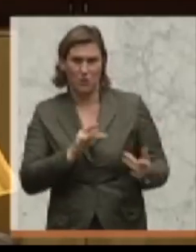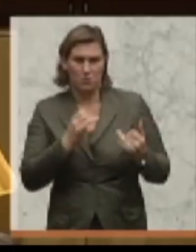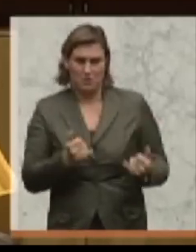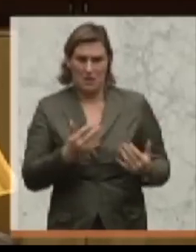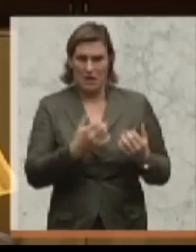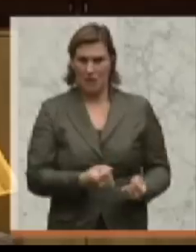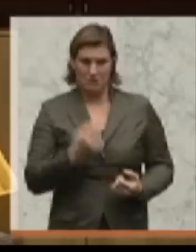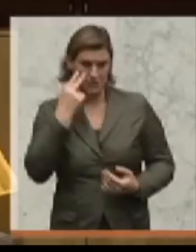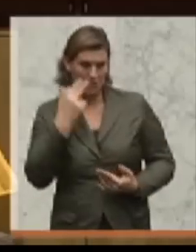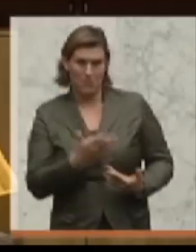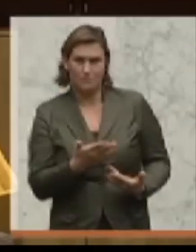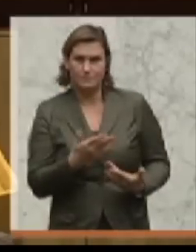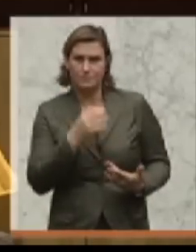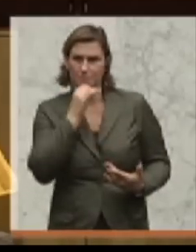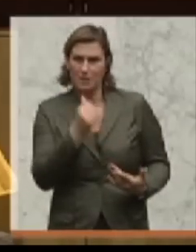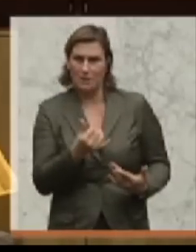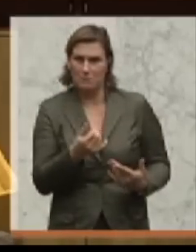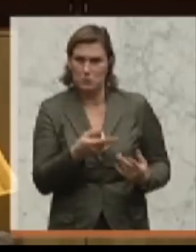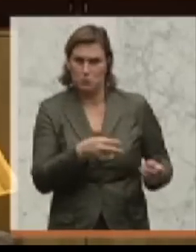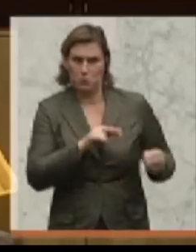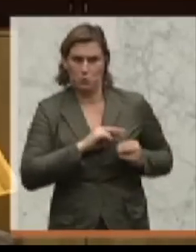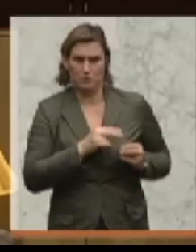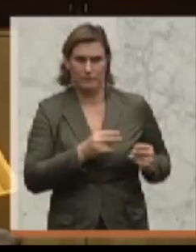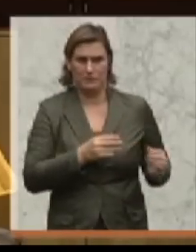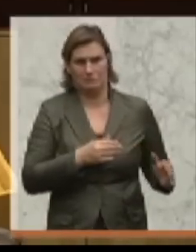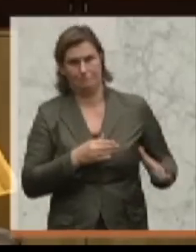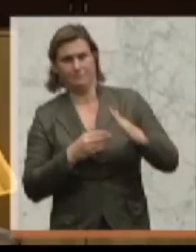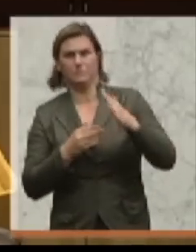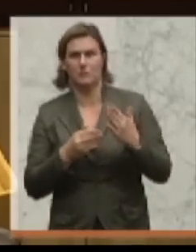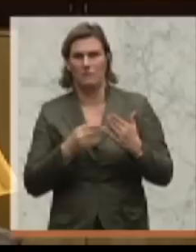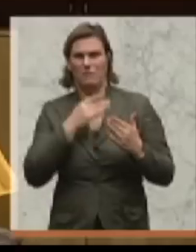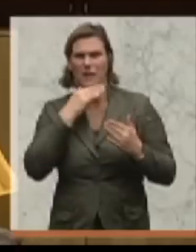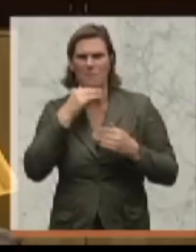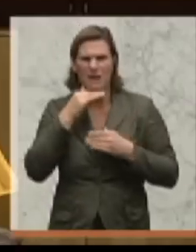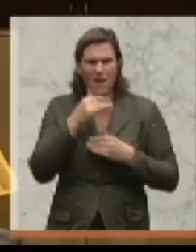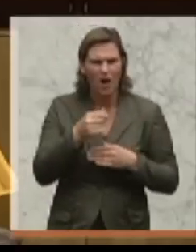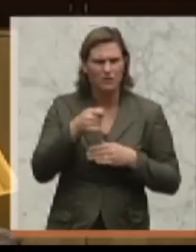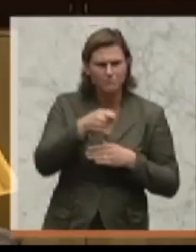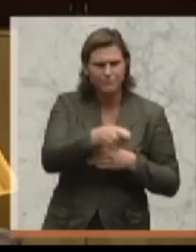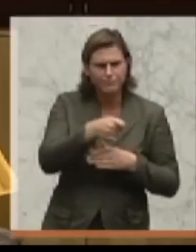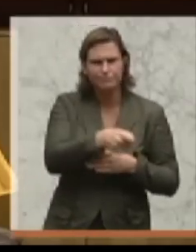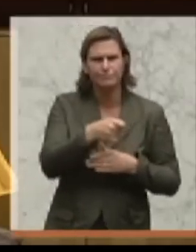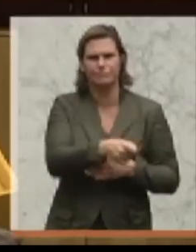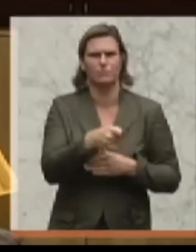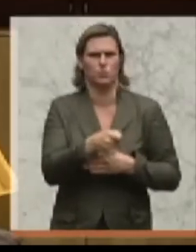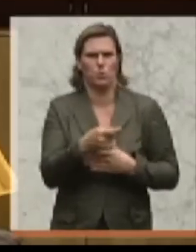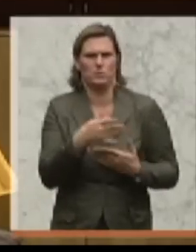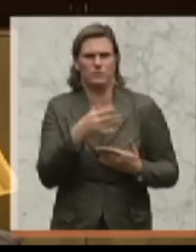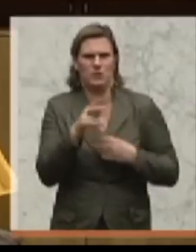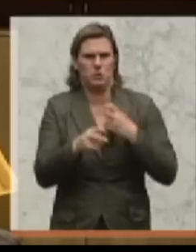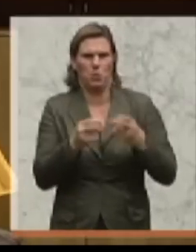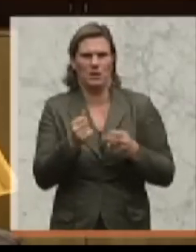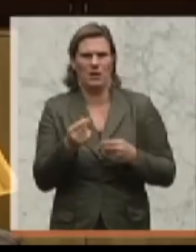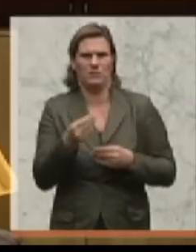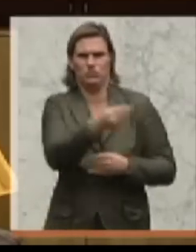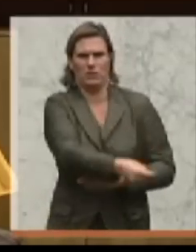kriegen das nicht mehr in den Griff. Und wenn Sie noch so viele Milliarden in die Hand nehmen und Steuergelder der Österreicher dort in der EG ist versenken. Das wird nicht gehen.